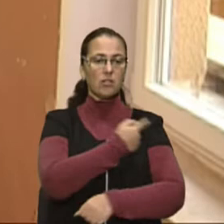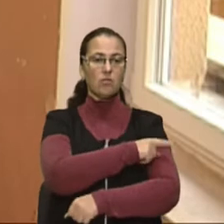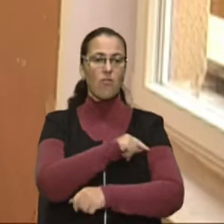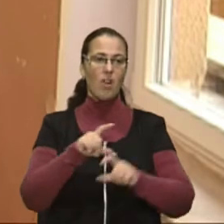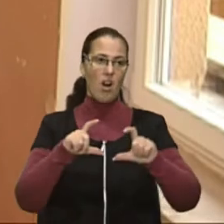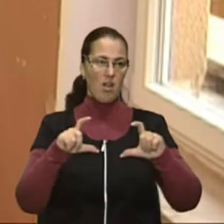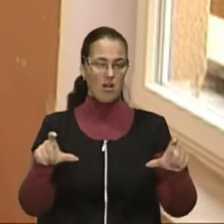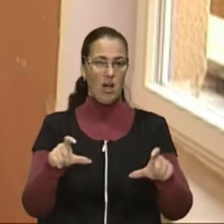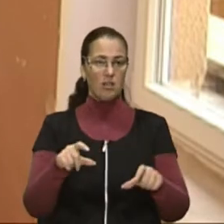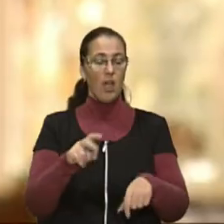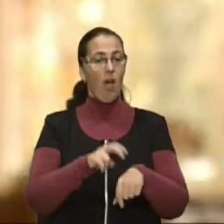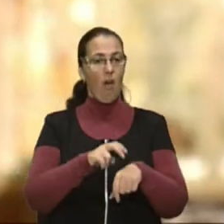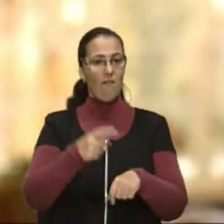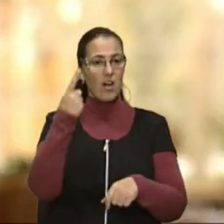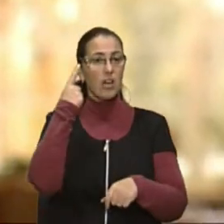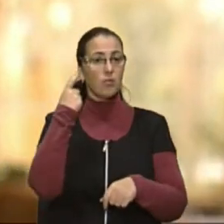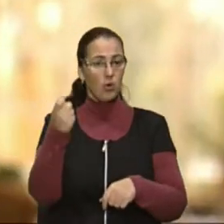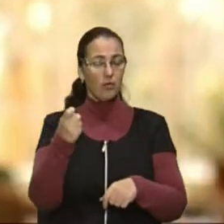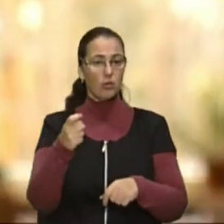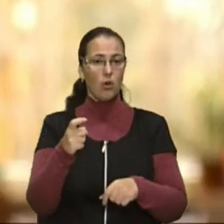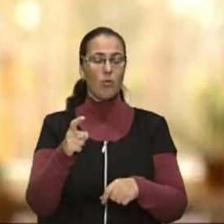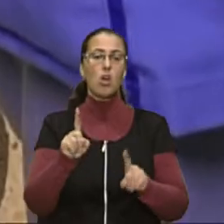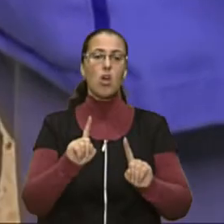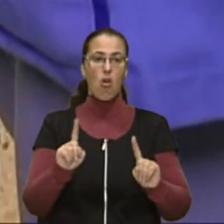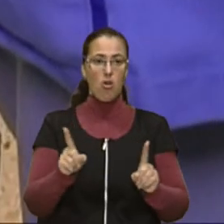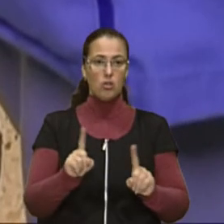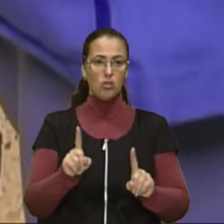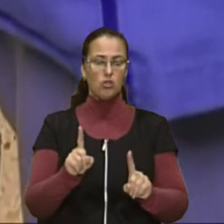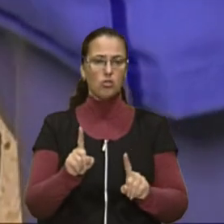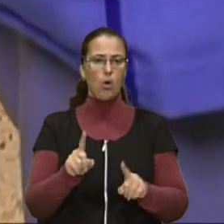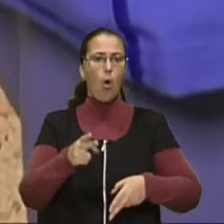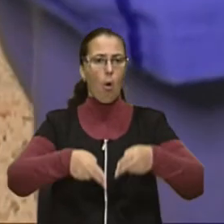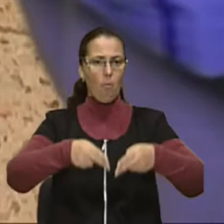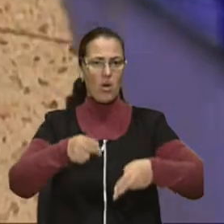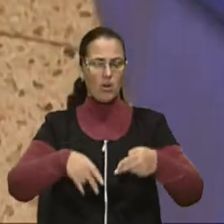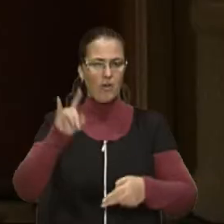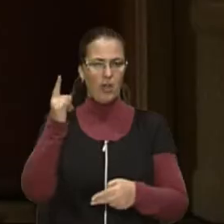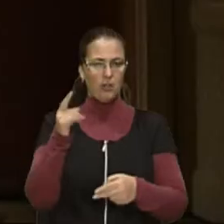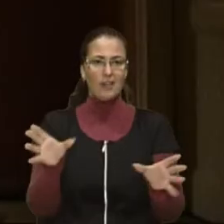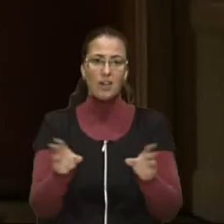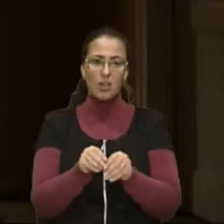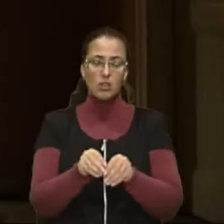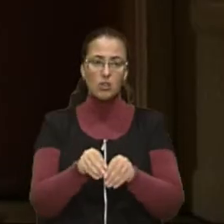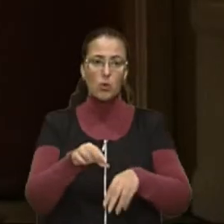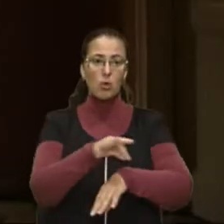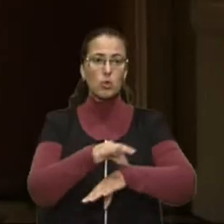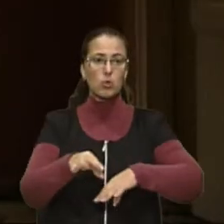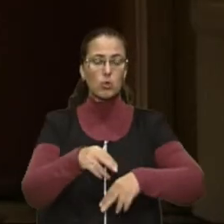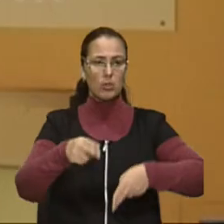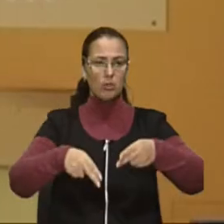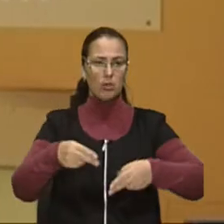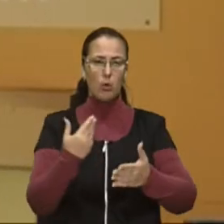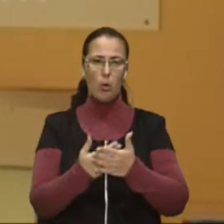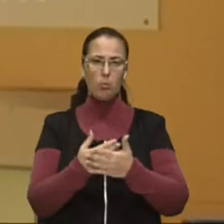ортопед-травматолог обласної клінічної лікарні Володимир Решковський, оперували дитину разом із судинним хірургом близько семи